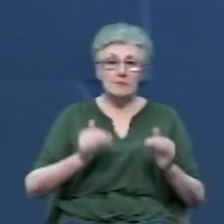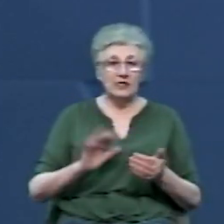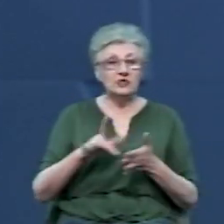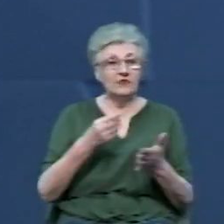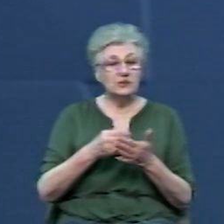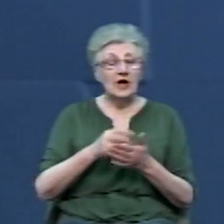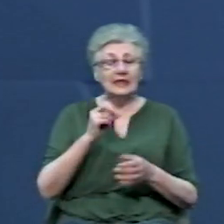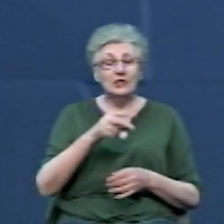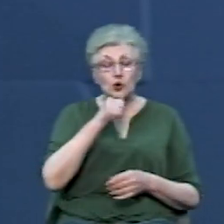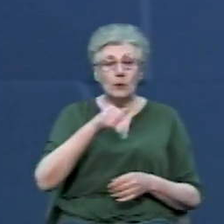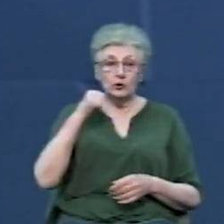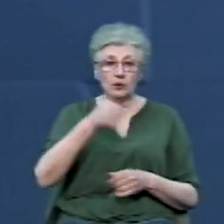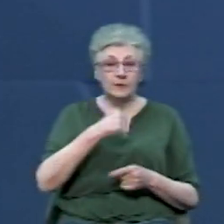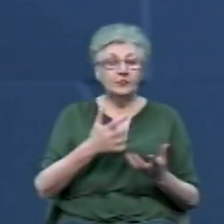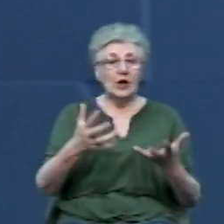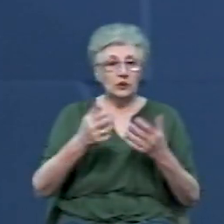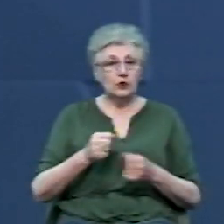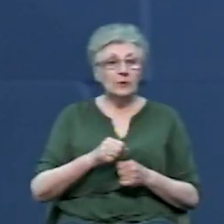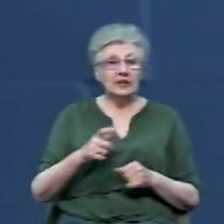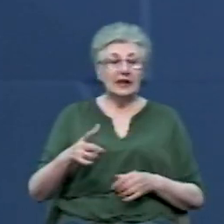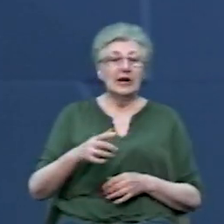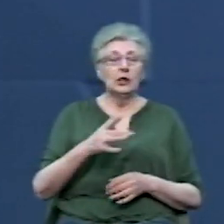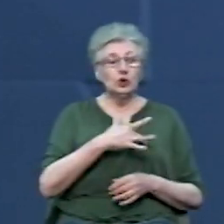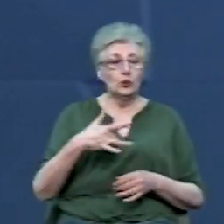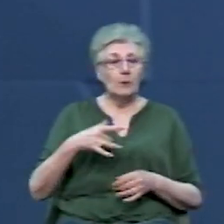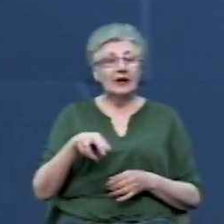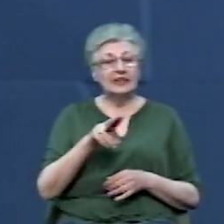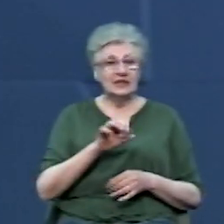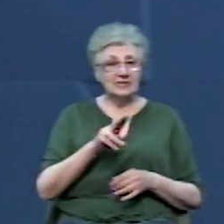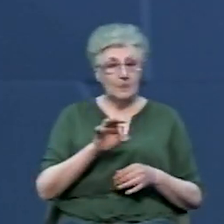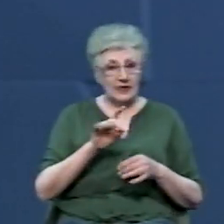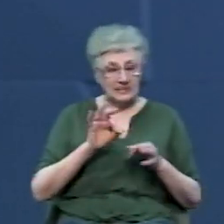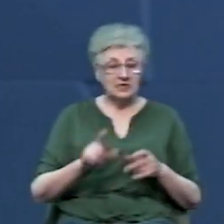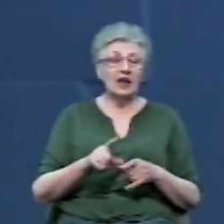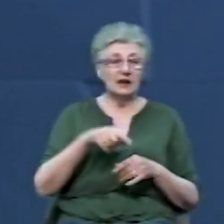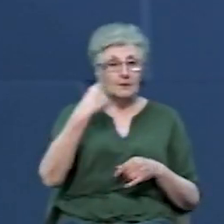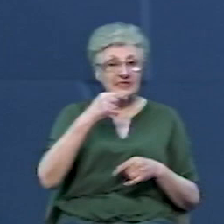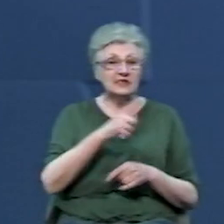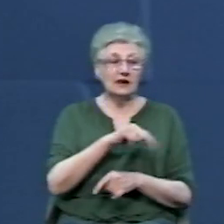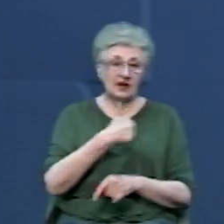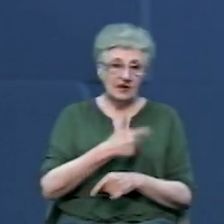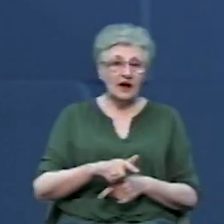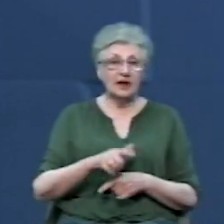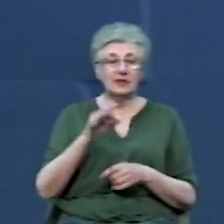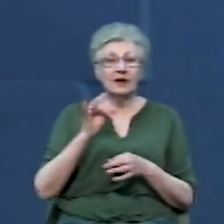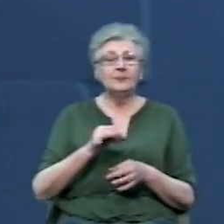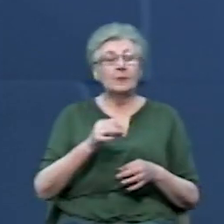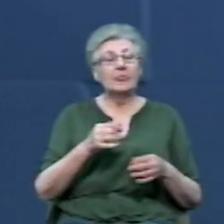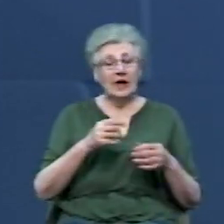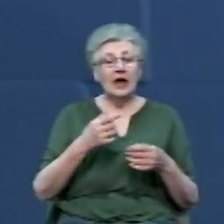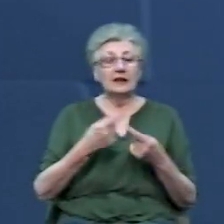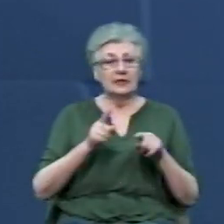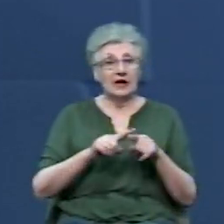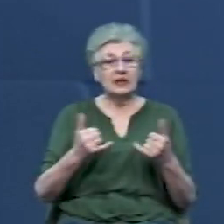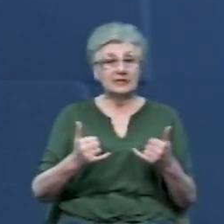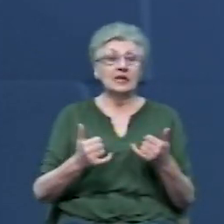минулому році, отримали тубдиспансер, психлікарня та госпіталь ветеранів війни. Натомість онкологічний центр профінансували на майже вдвічі